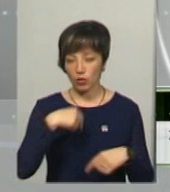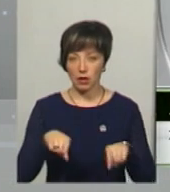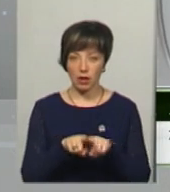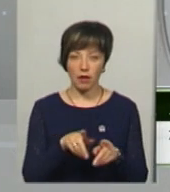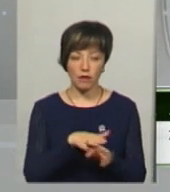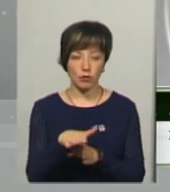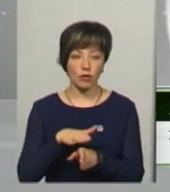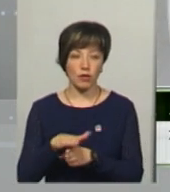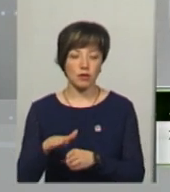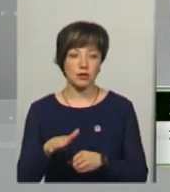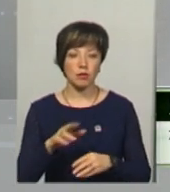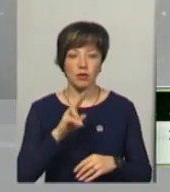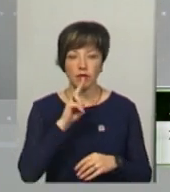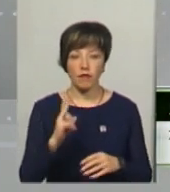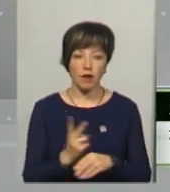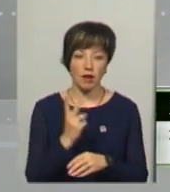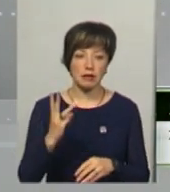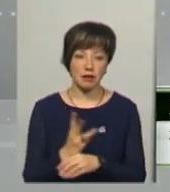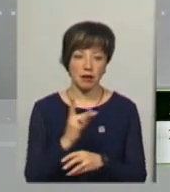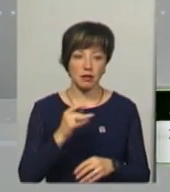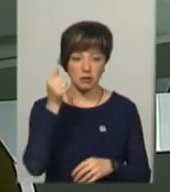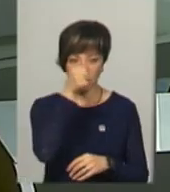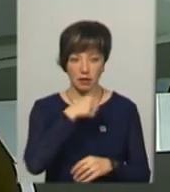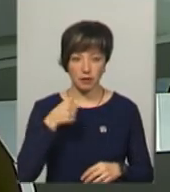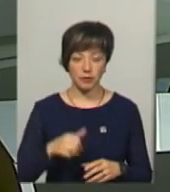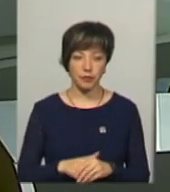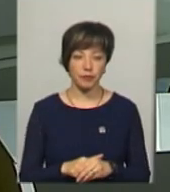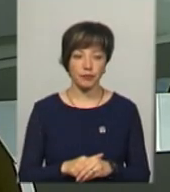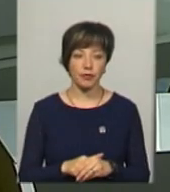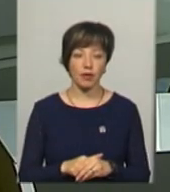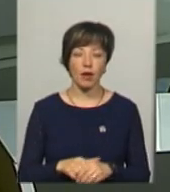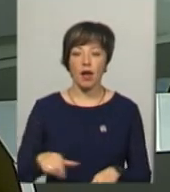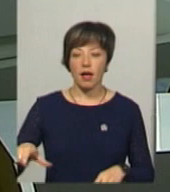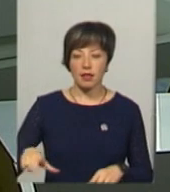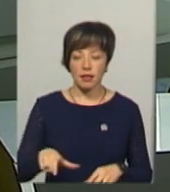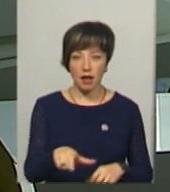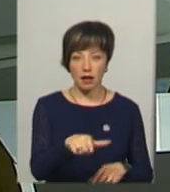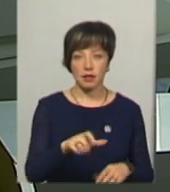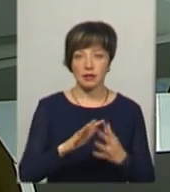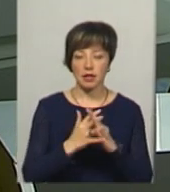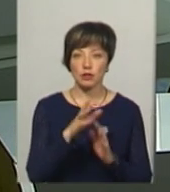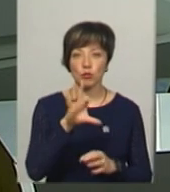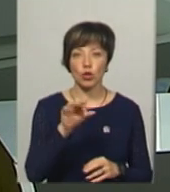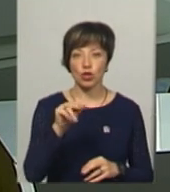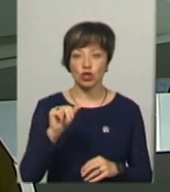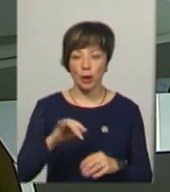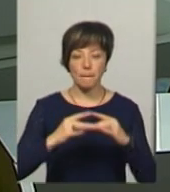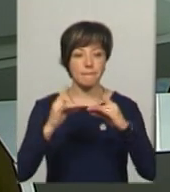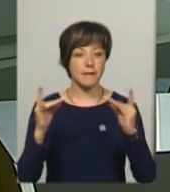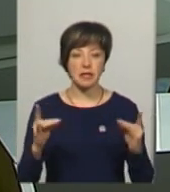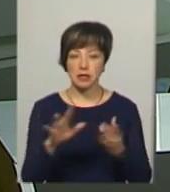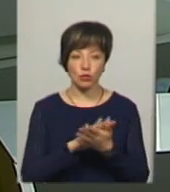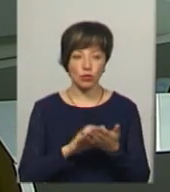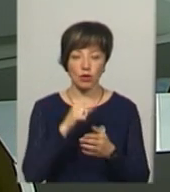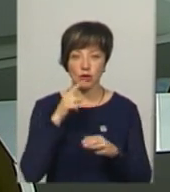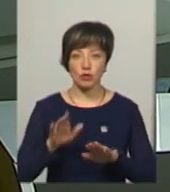буває і по два, і по три рази на рік. На кар'єрі в селищі Смотрич міст не зруйновано, каже заступник